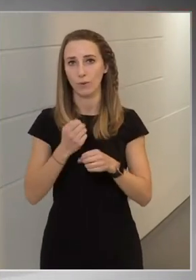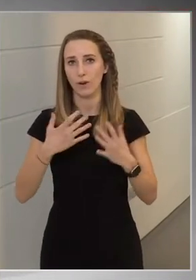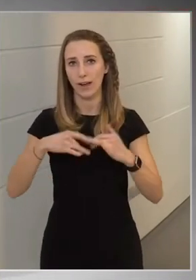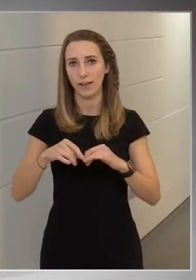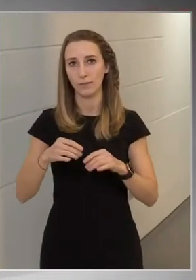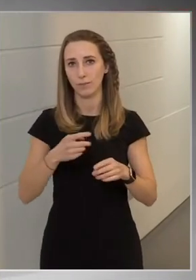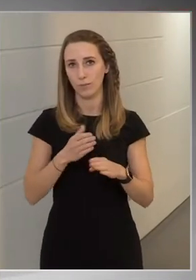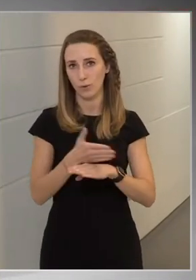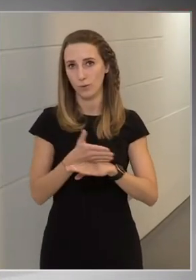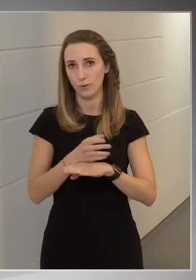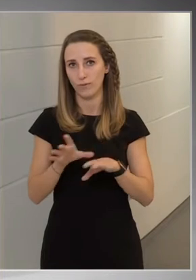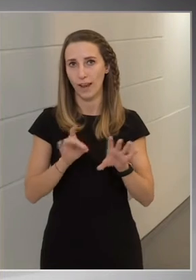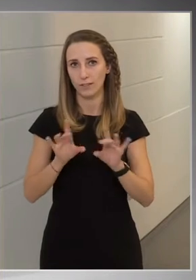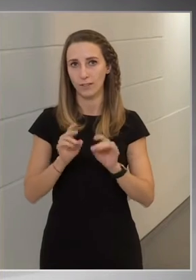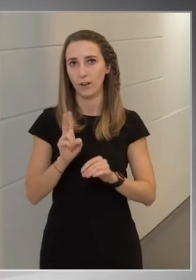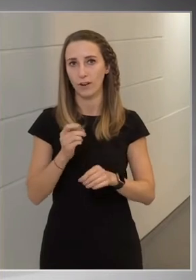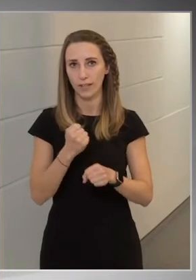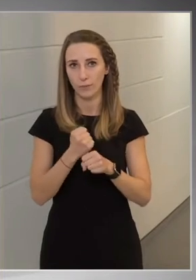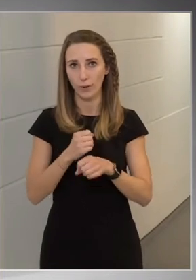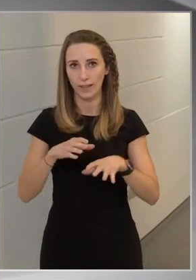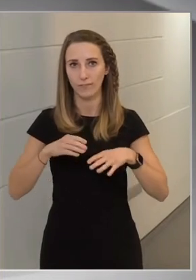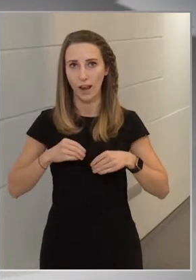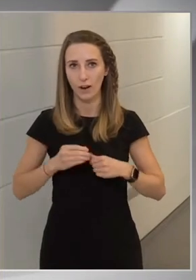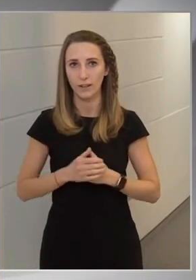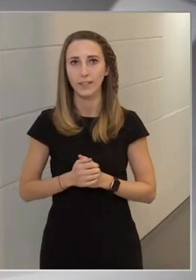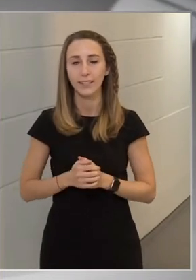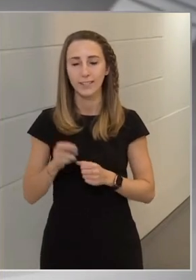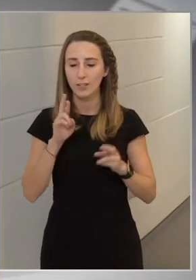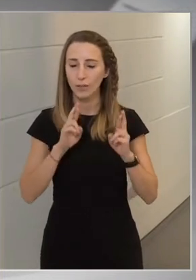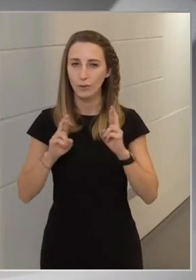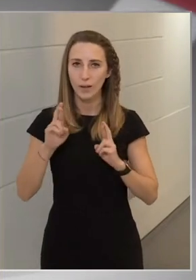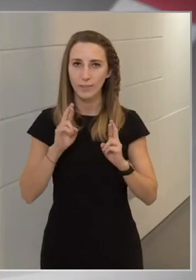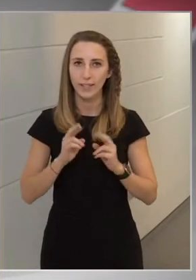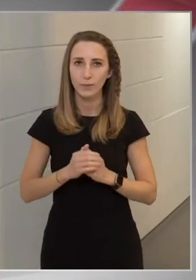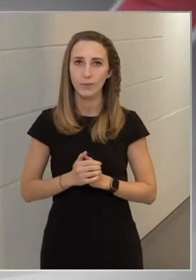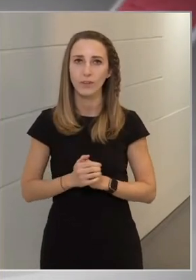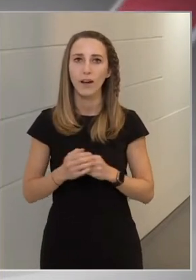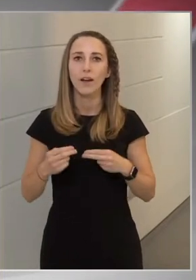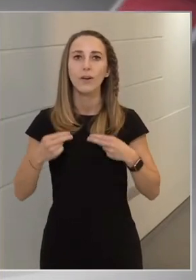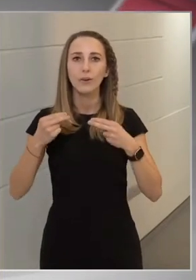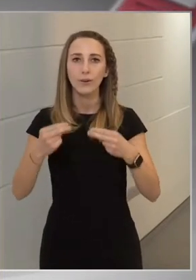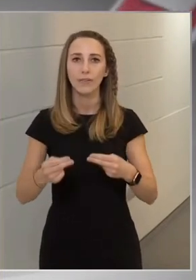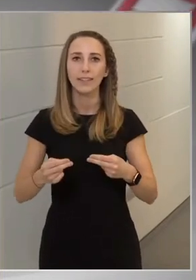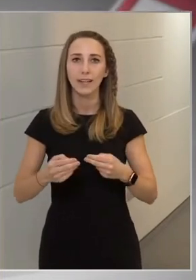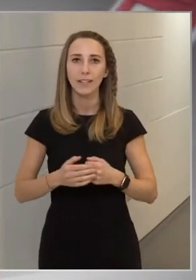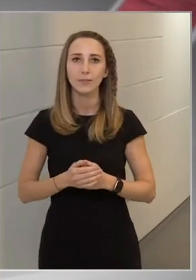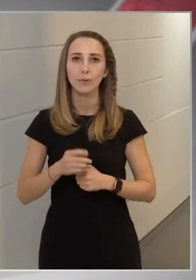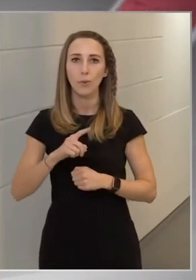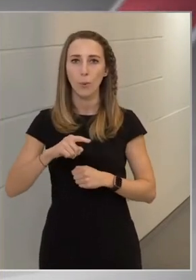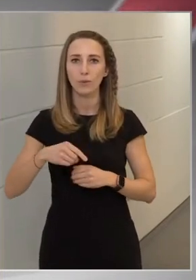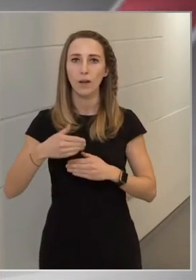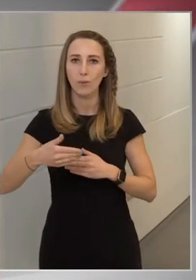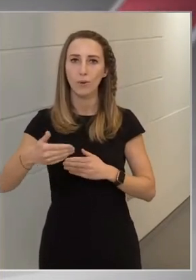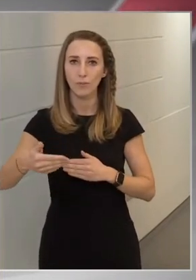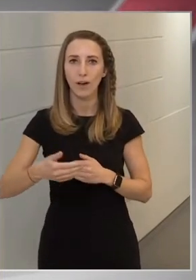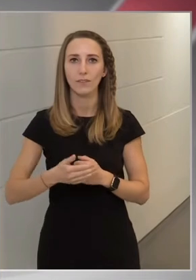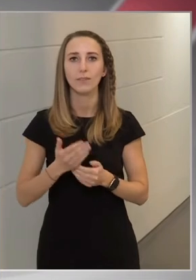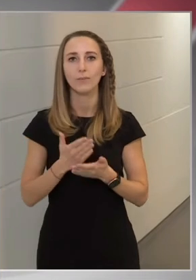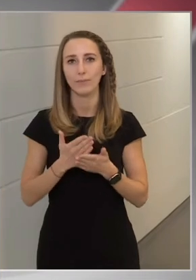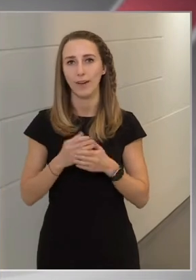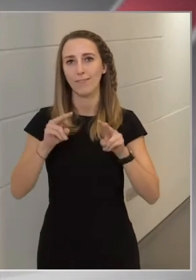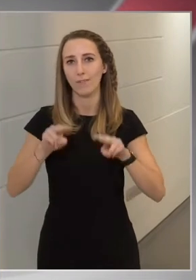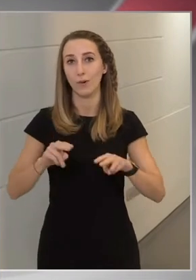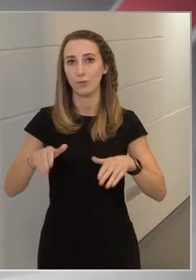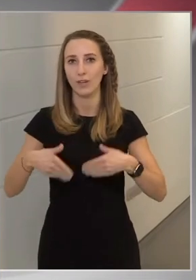választhatnak azok, akik munkát vállalnak, és azt is nagyon reméljük, hogy a következő hónapokban ez már